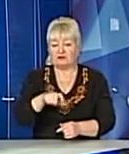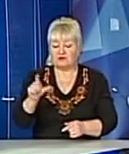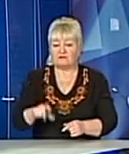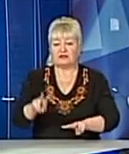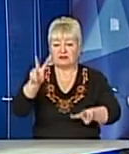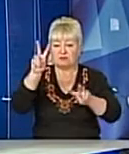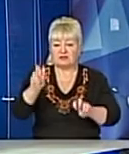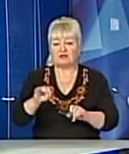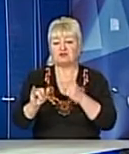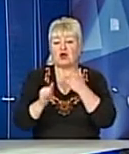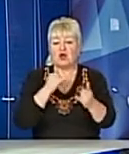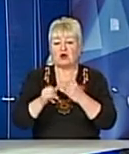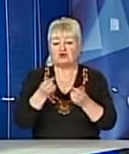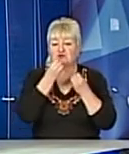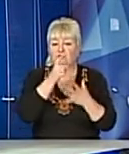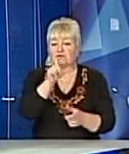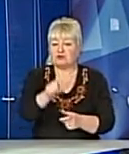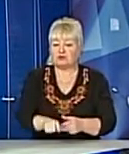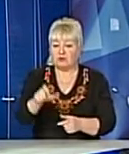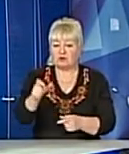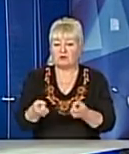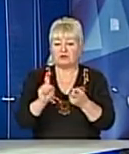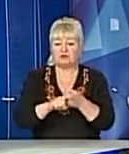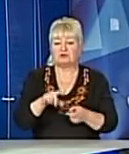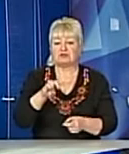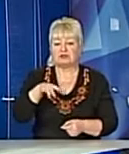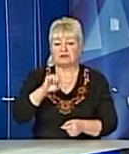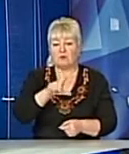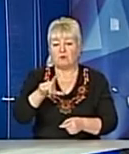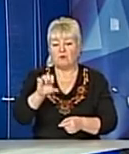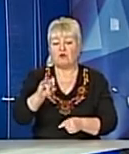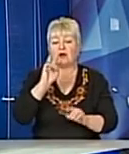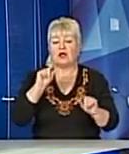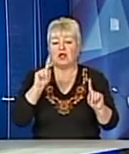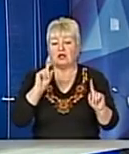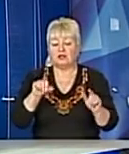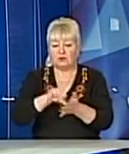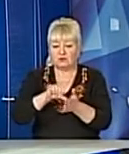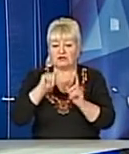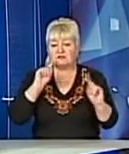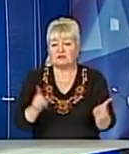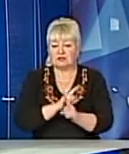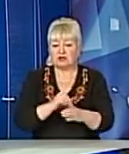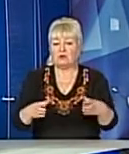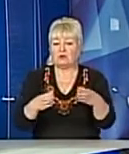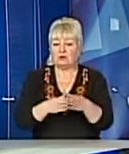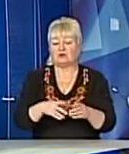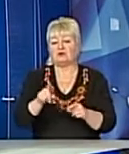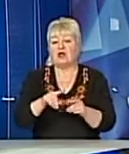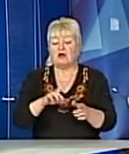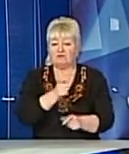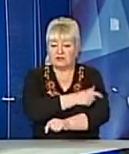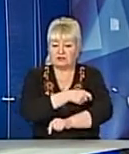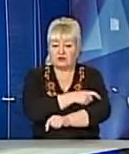добродії» долучилася Оксана Муха та учасники гурту «Пікарадійська терція» З 8-ї ранку до 9-ї 30-ї вони чергували на зебрах